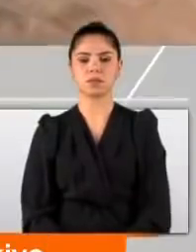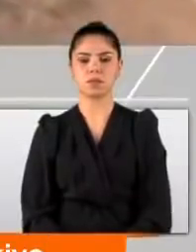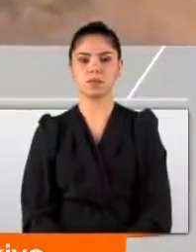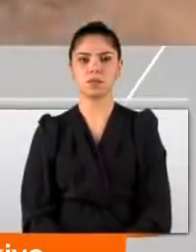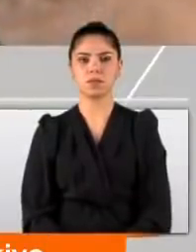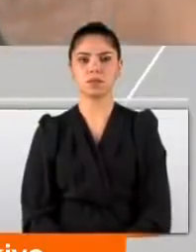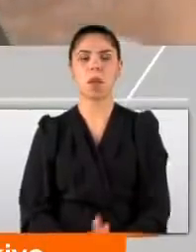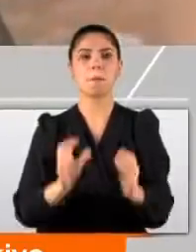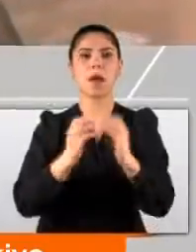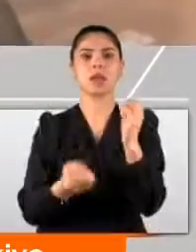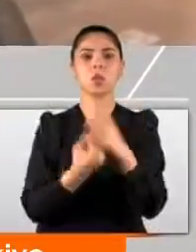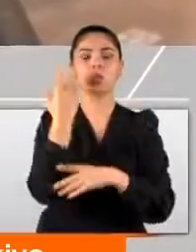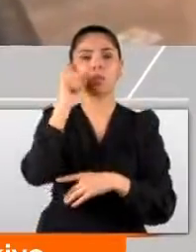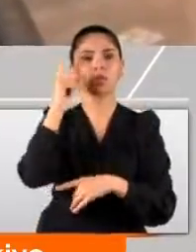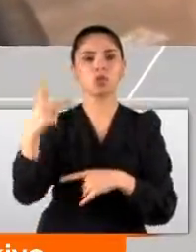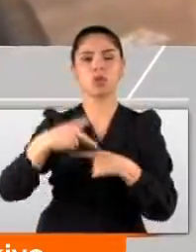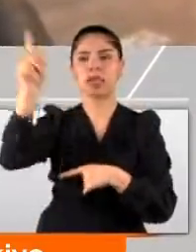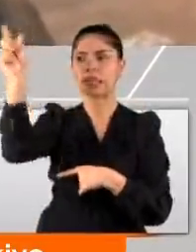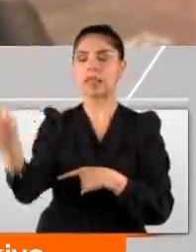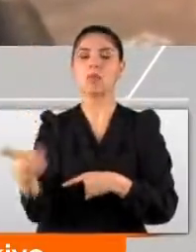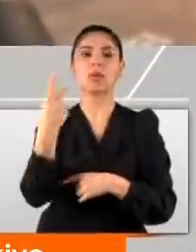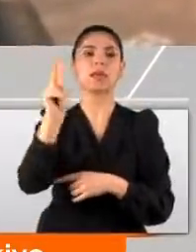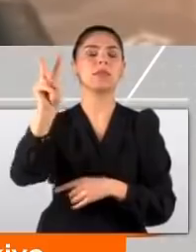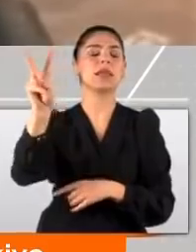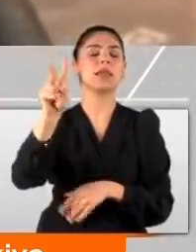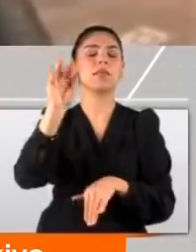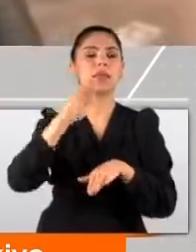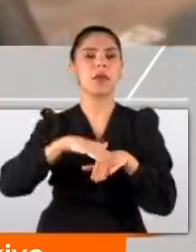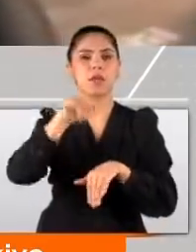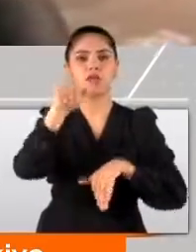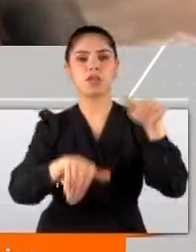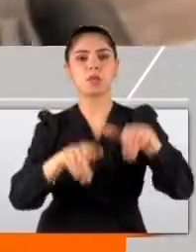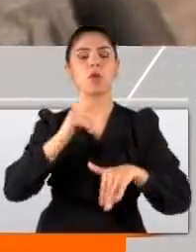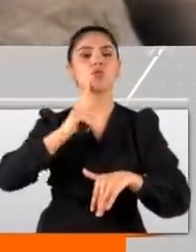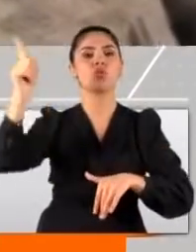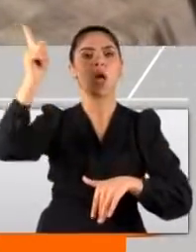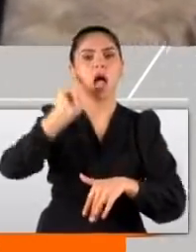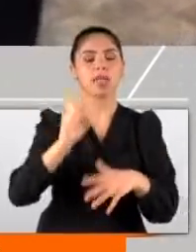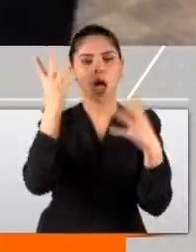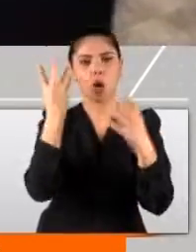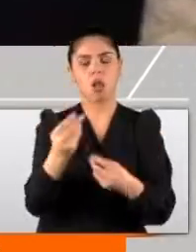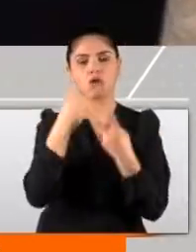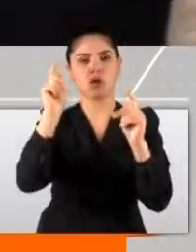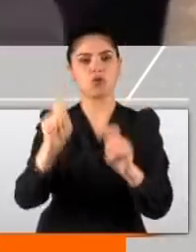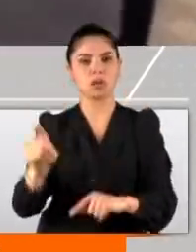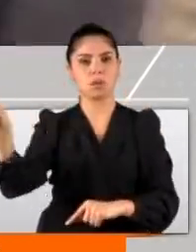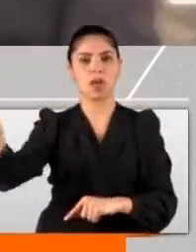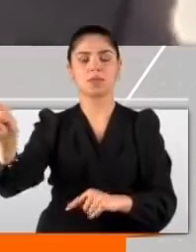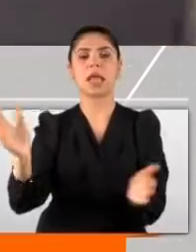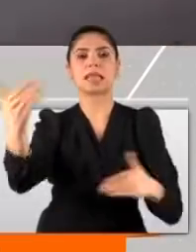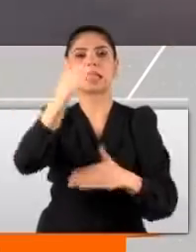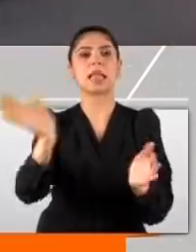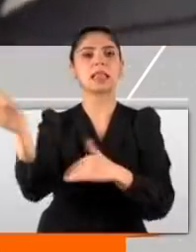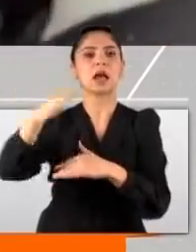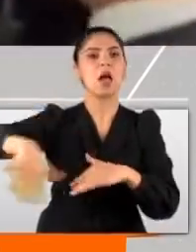Parti kurmaya hazırlanan Zemmour 2022'de yapılacak seçimlerde Cumhurbaşkanı adayı olacağını açıkladı. Sendikacılar,